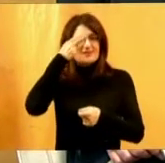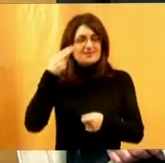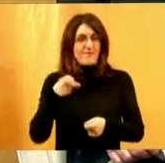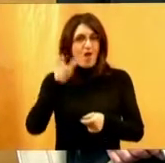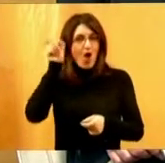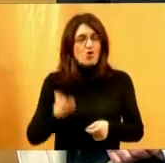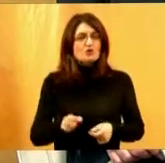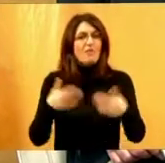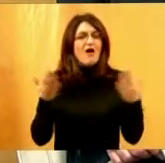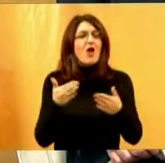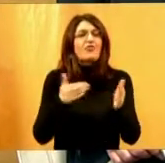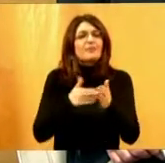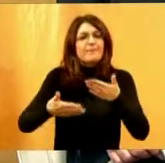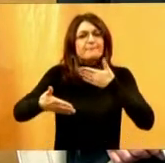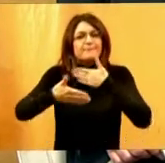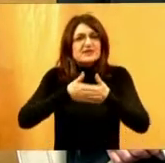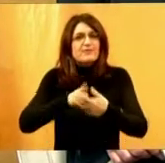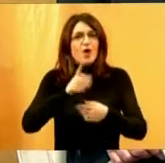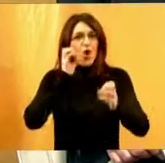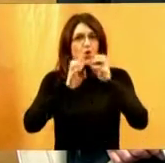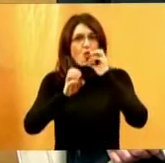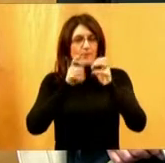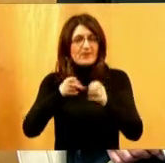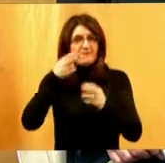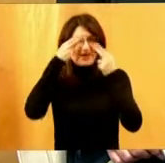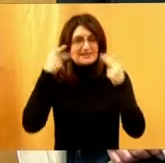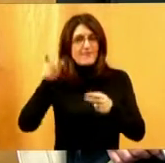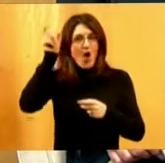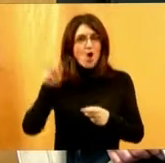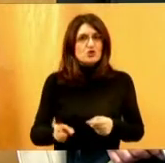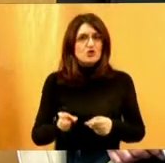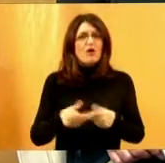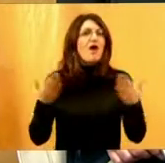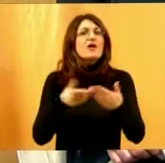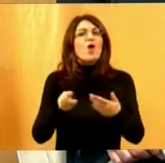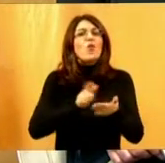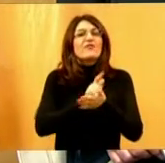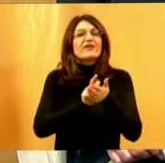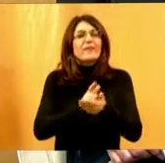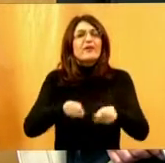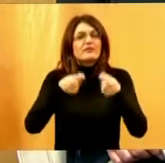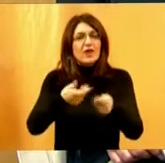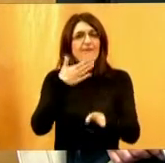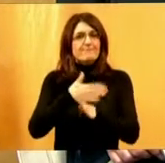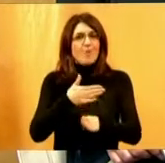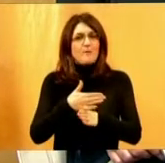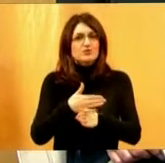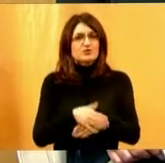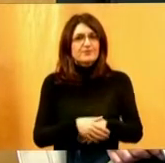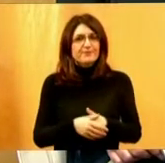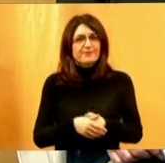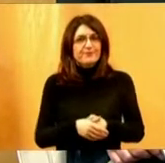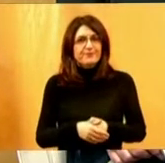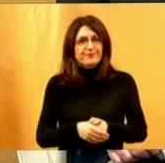Dakle, o tome kako pristupiti i komunicirati sa slijepom osobom. Kako joj u datom trenutku pomoći. Kako